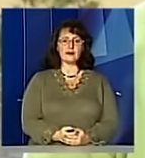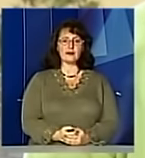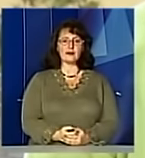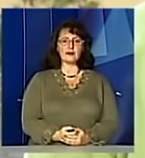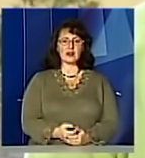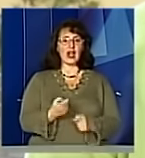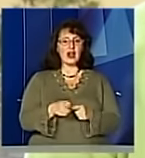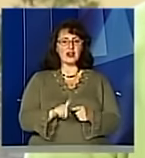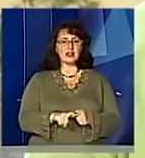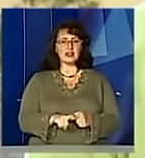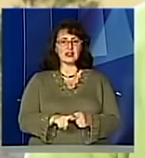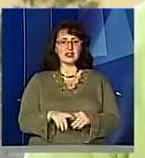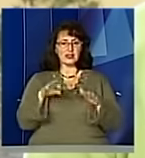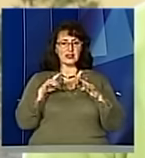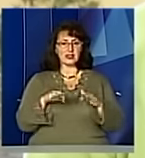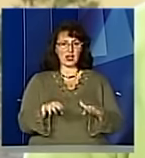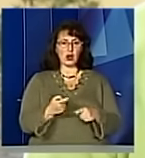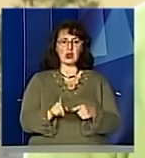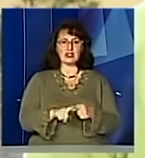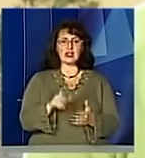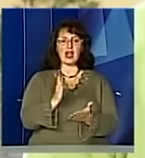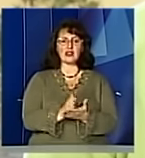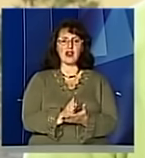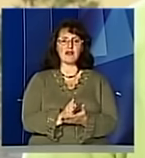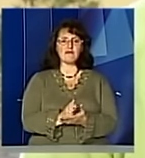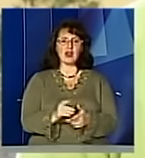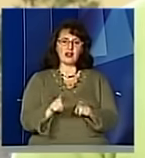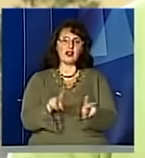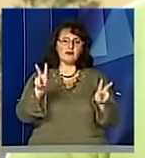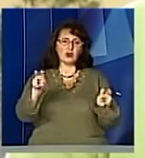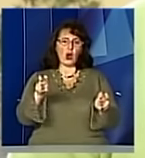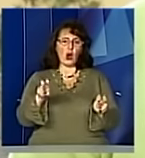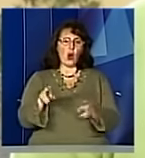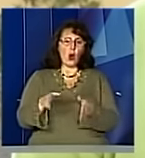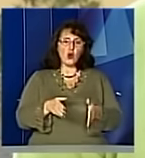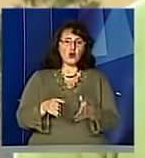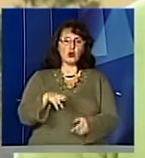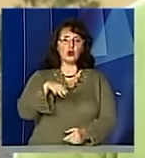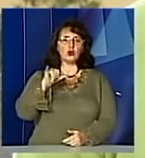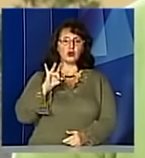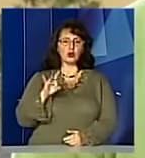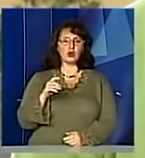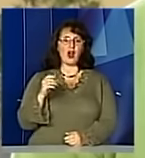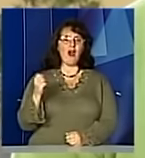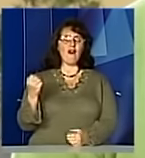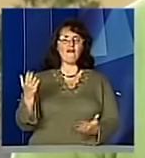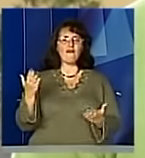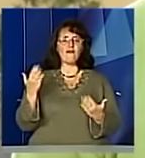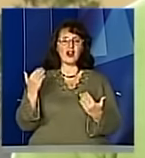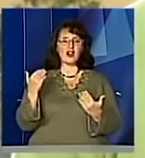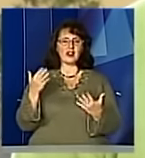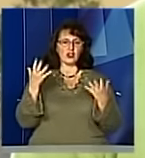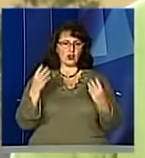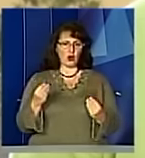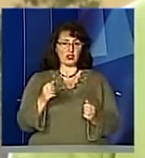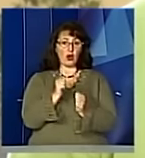Тобто ці заходи – є так званий тур вихідного дня, де кожна дитина